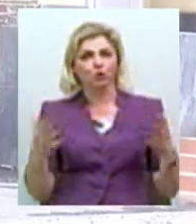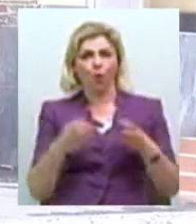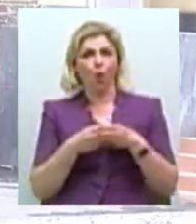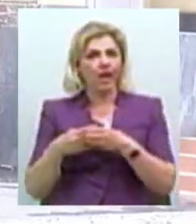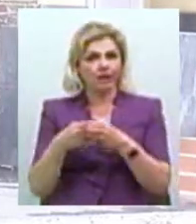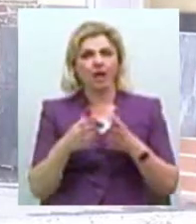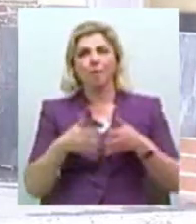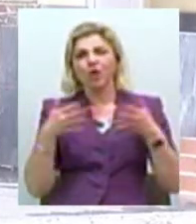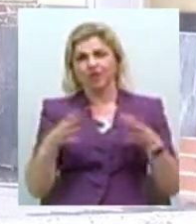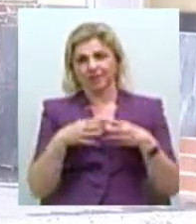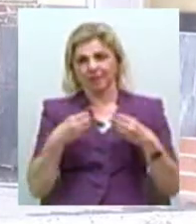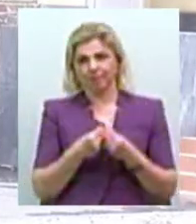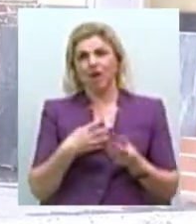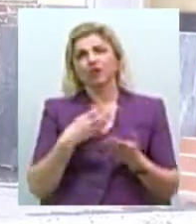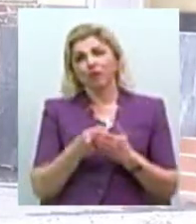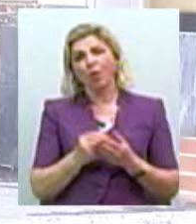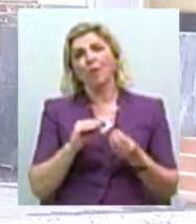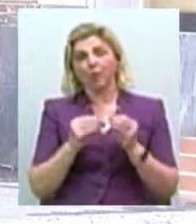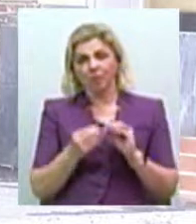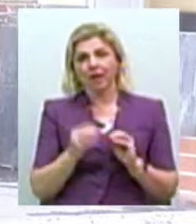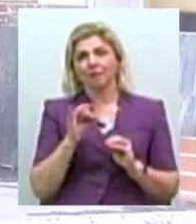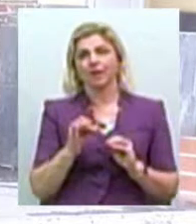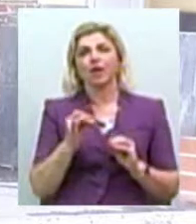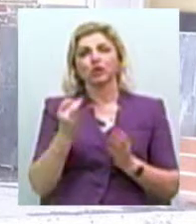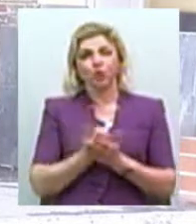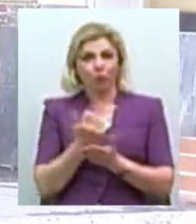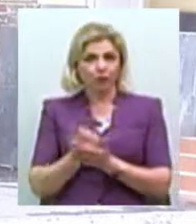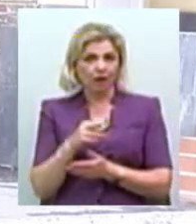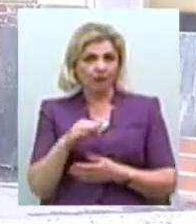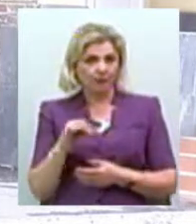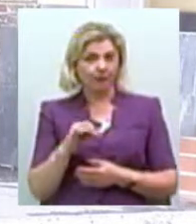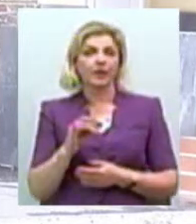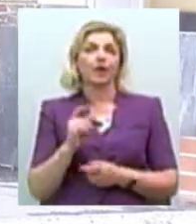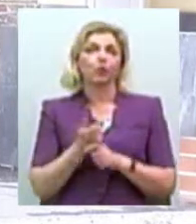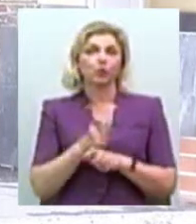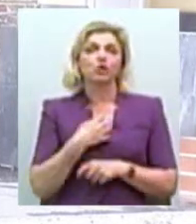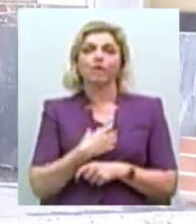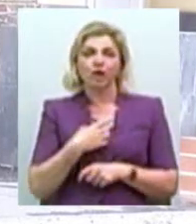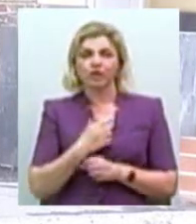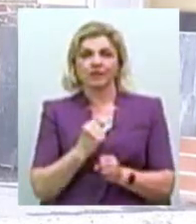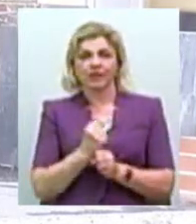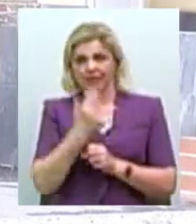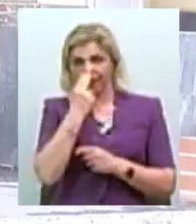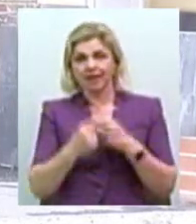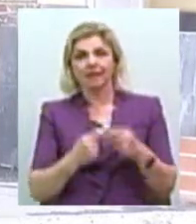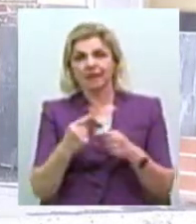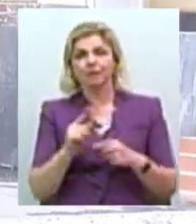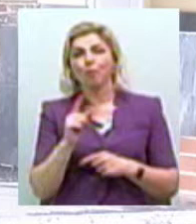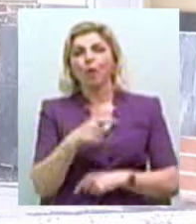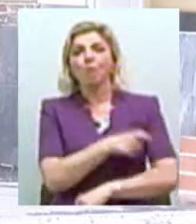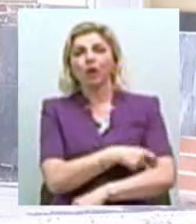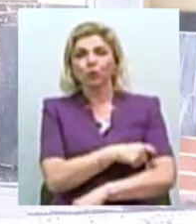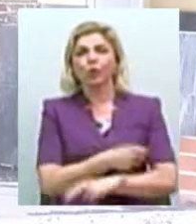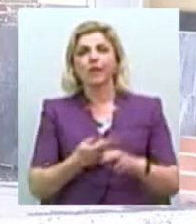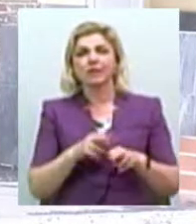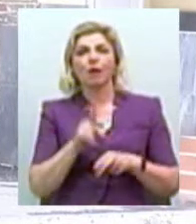зі своїми непевними проблемами та здобутками. І дуже важливо створювати традиції, тому що патрульна поліція – це такий